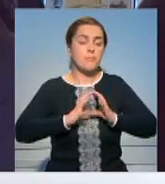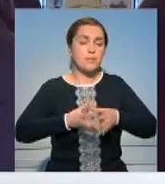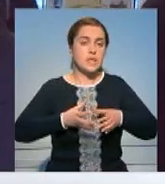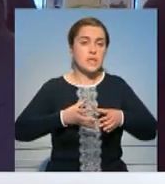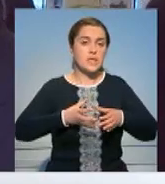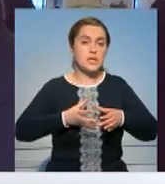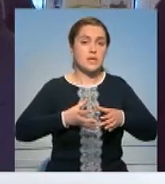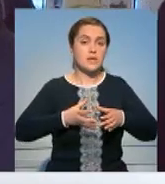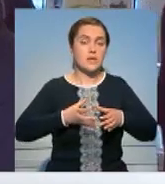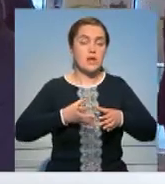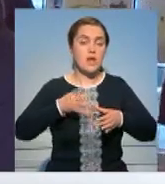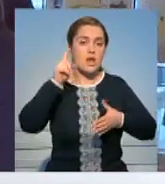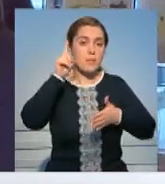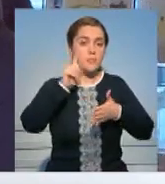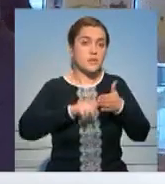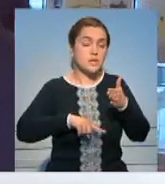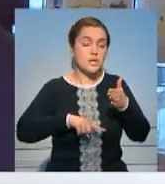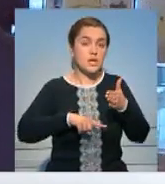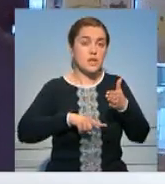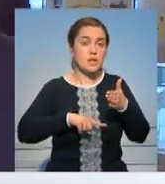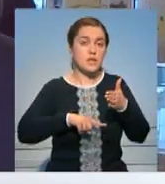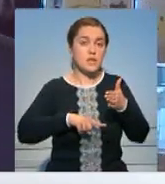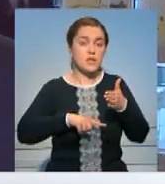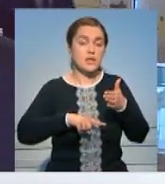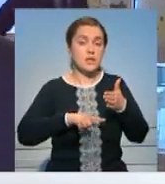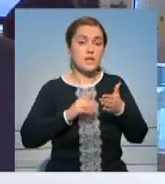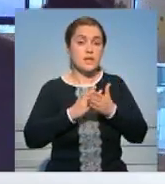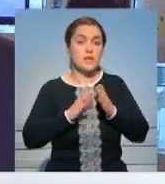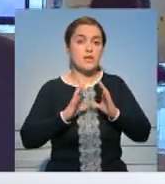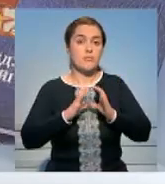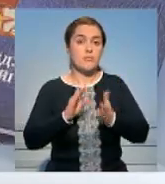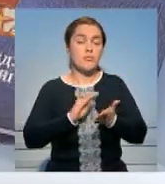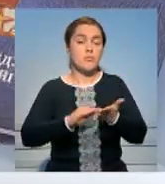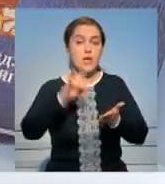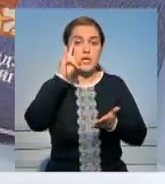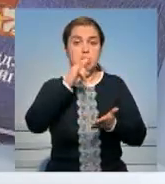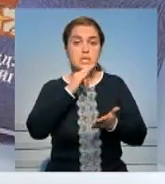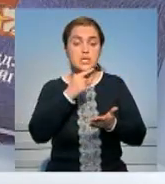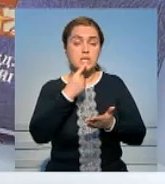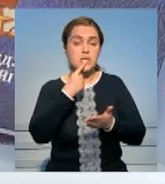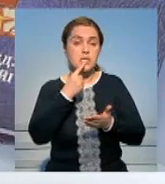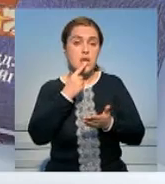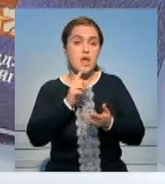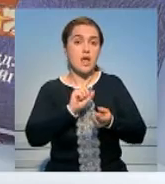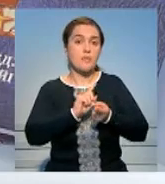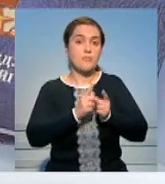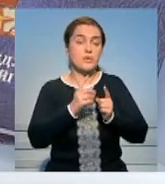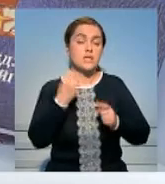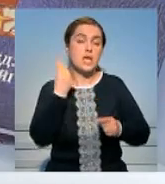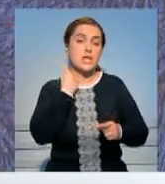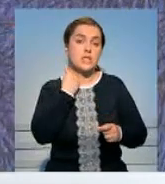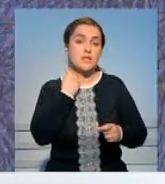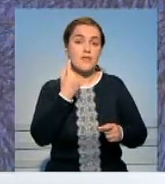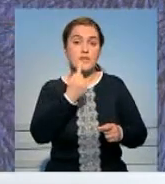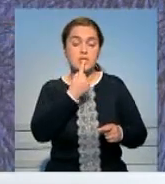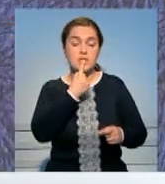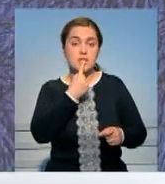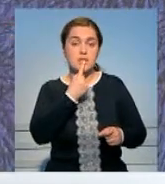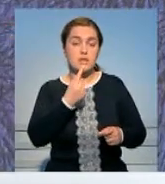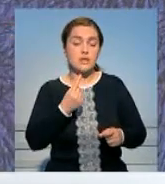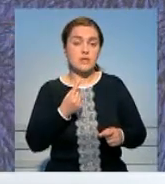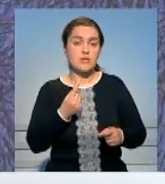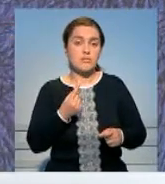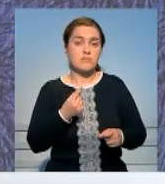признание в мире в своей сфере учебников на казахский язык, перевод с английского. Это, я думаю, просто